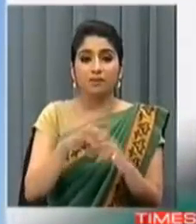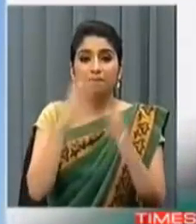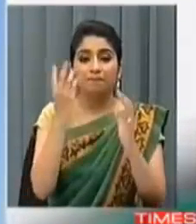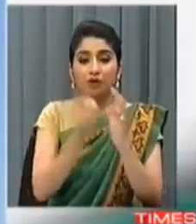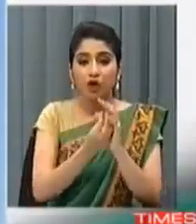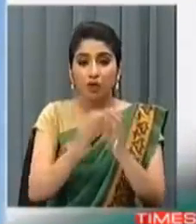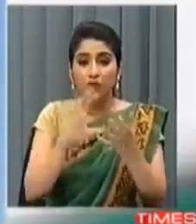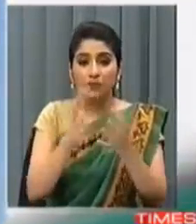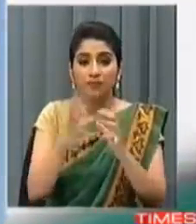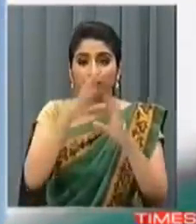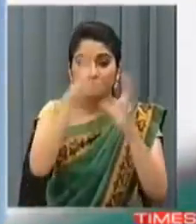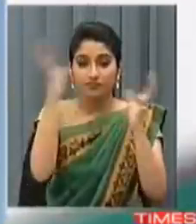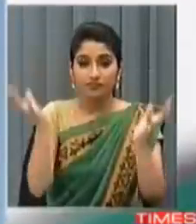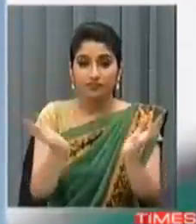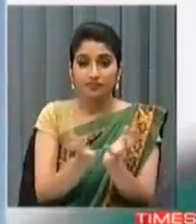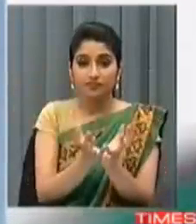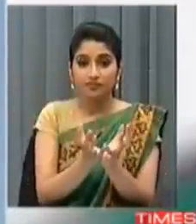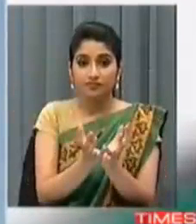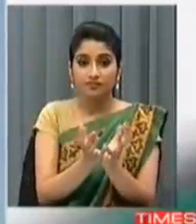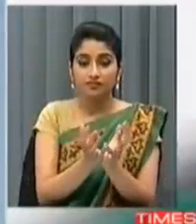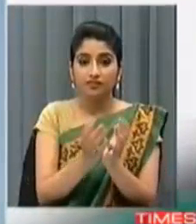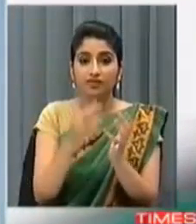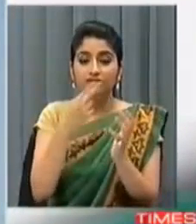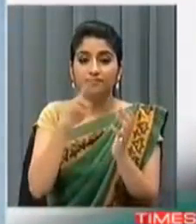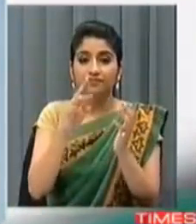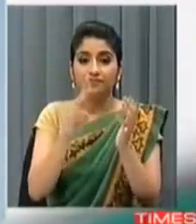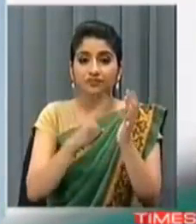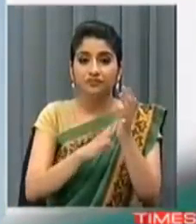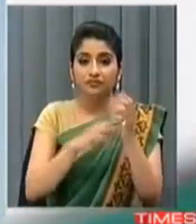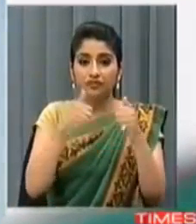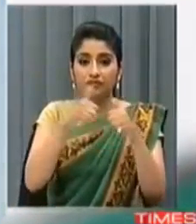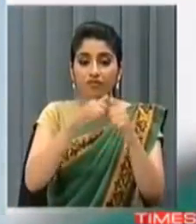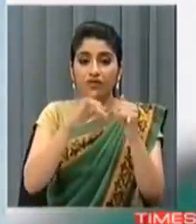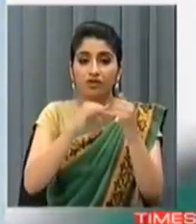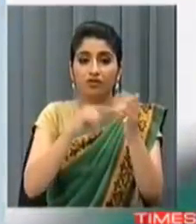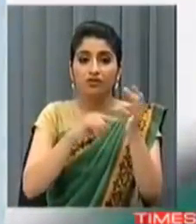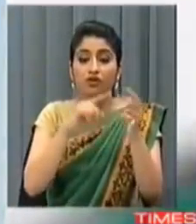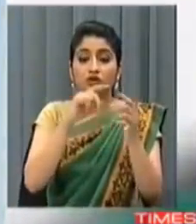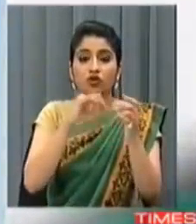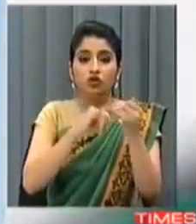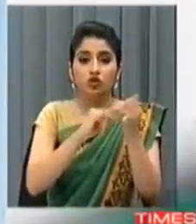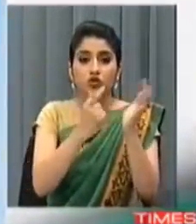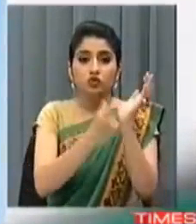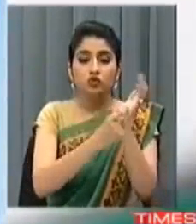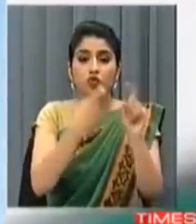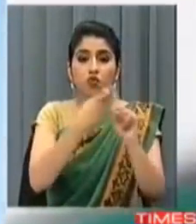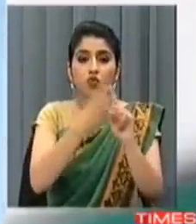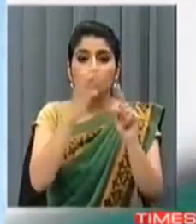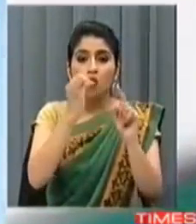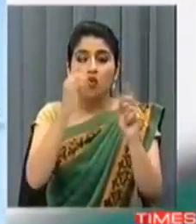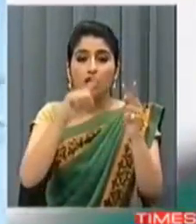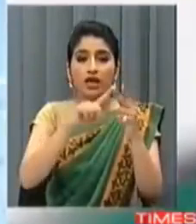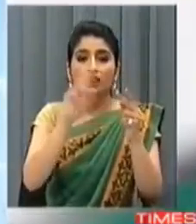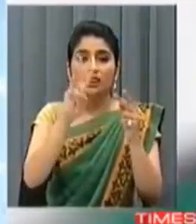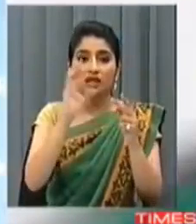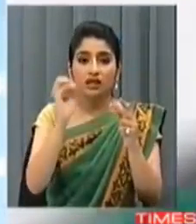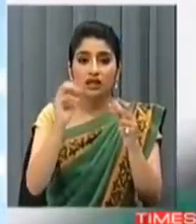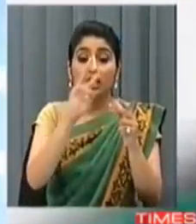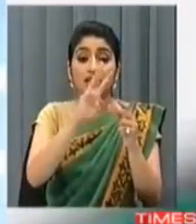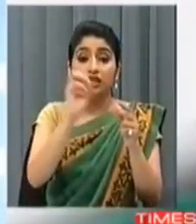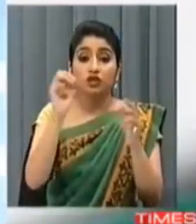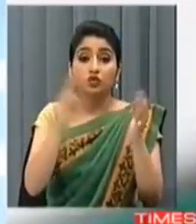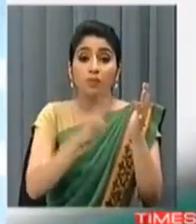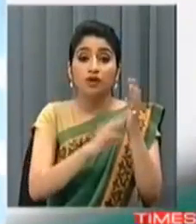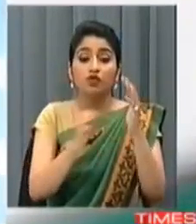C-17 Globemaster विमान और उसके साथ दो सुखोय 30 लोगा 300 मीटर की उचाई पर 500